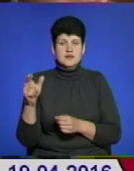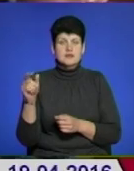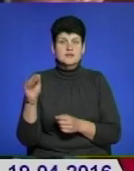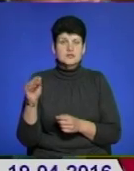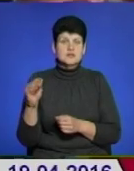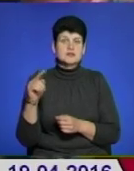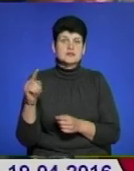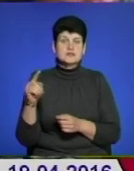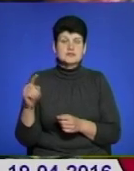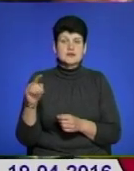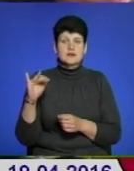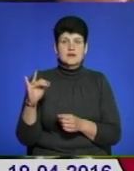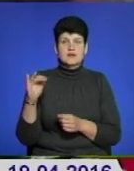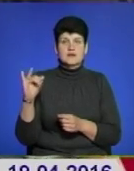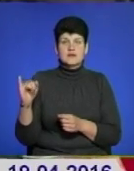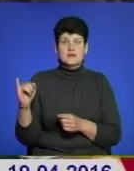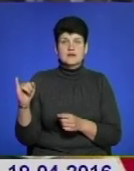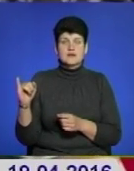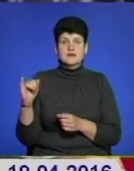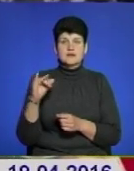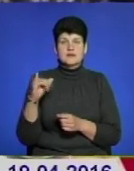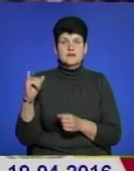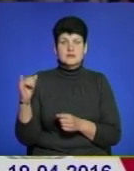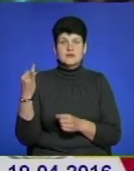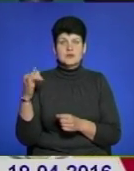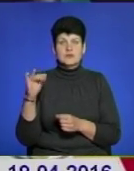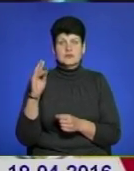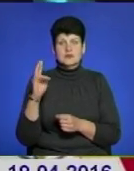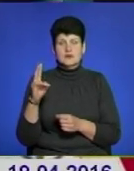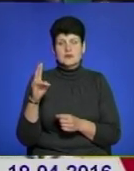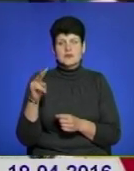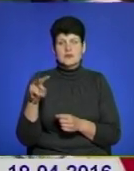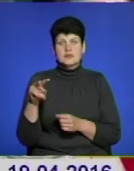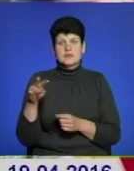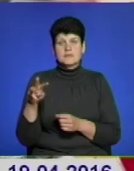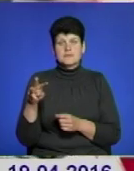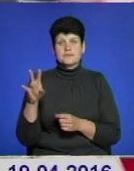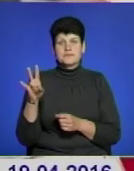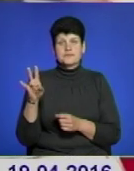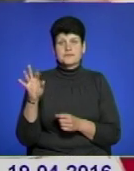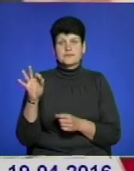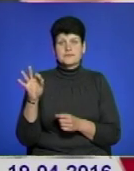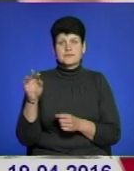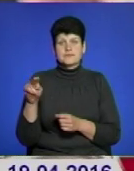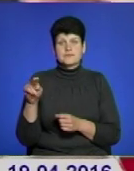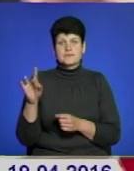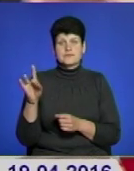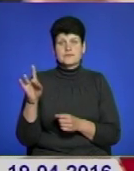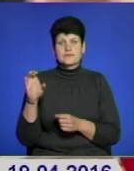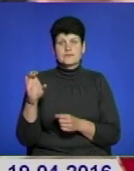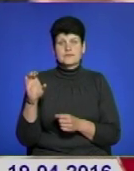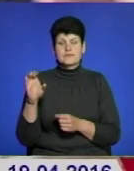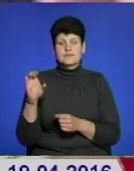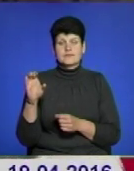Ж, З, І, Й, Й, К, Л, М, Н, О, П, Л,